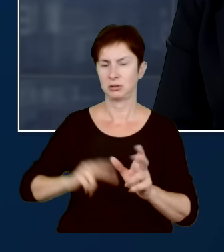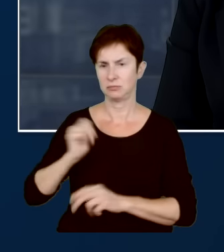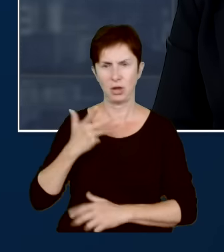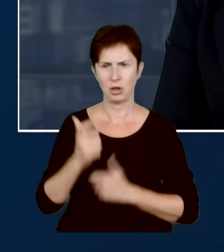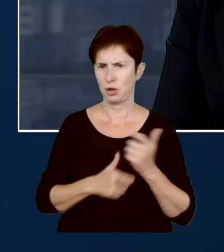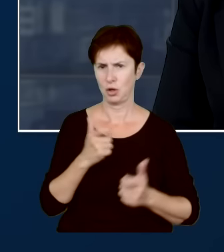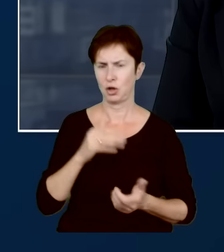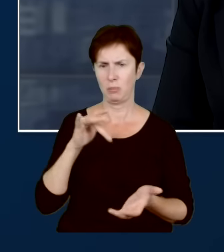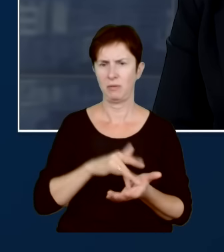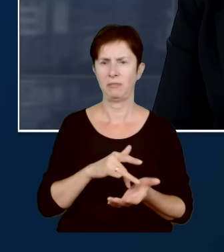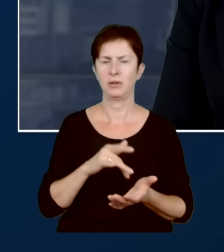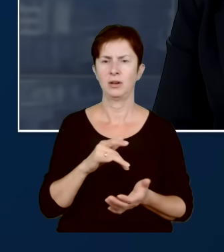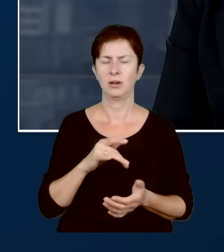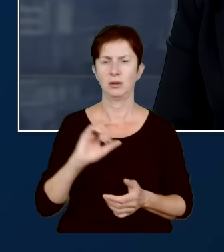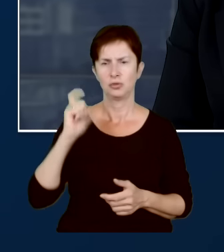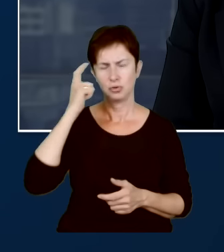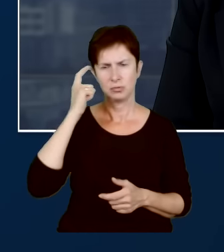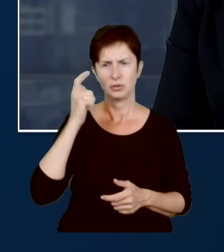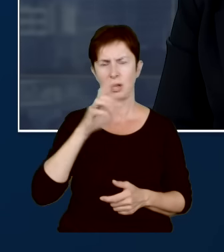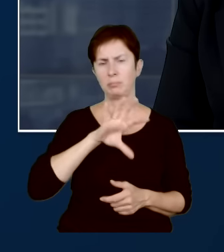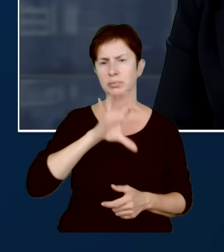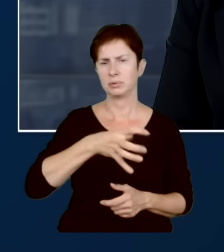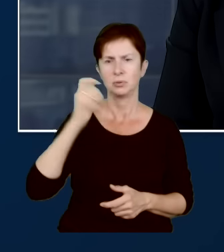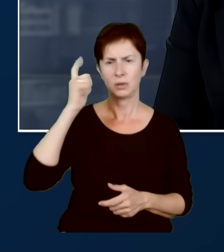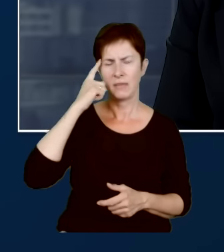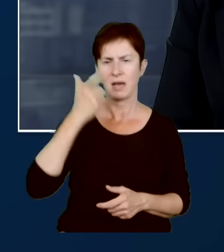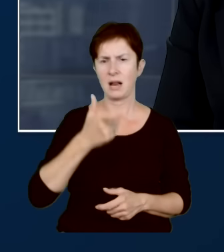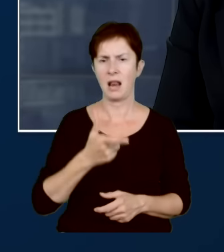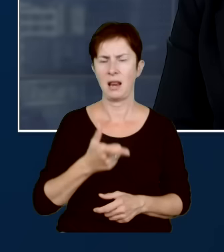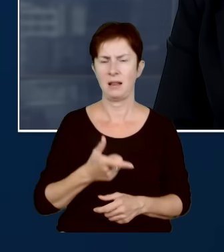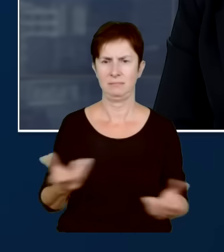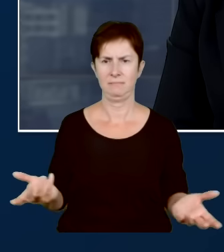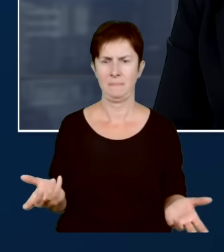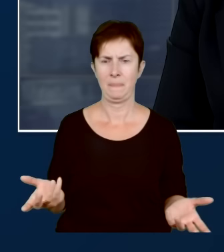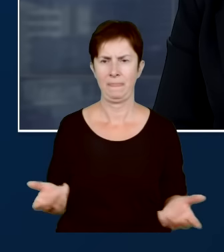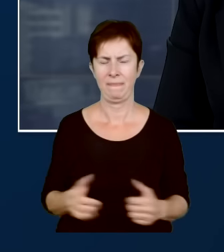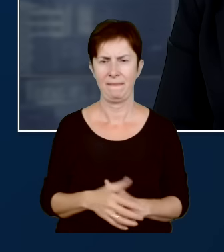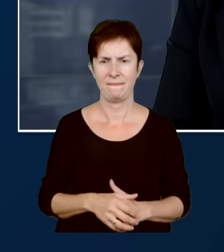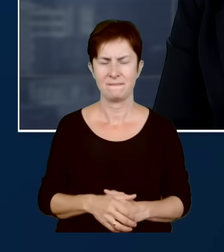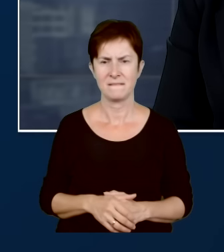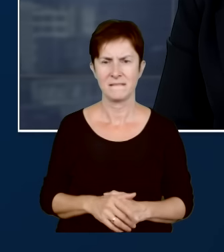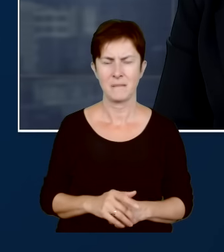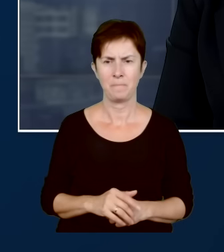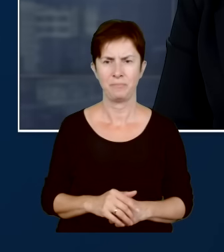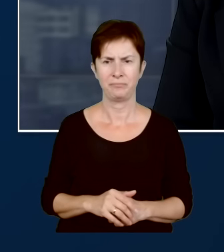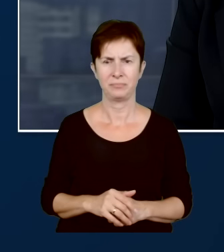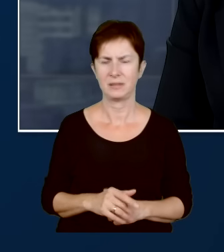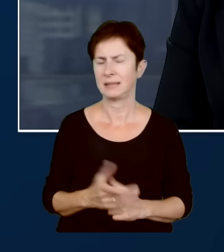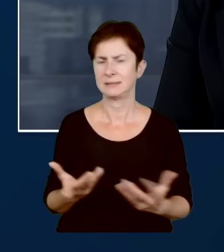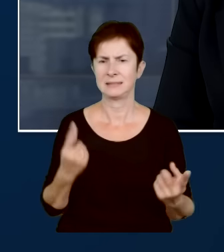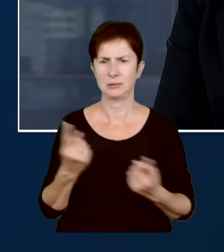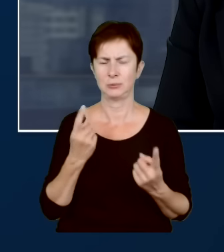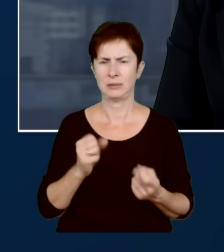Sztabie Generalnym. To oczywiście nie jest równoznaczne z tym, że tam dzisiaj żandarmerii wojskowej nie było. Więc sytuacja jest